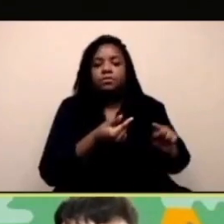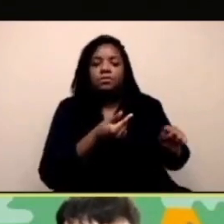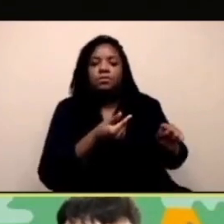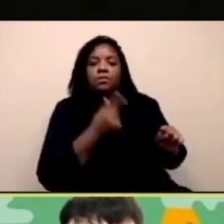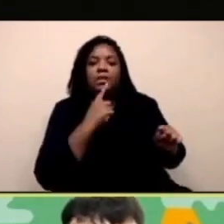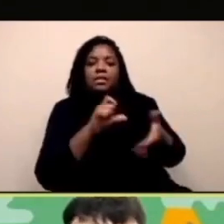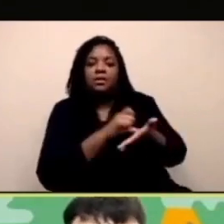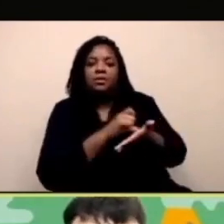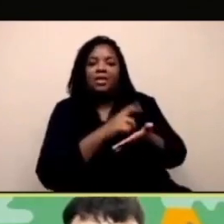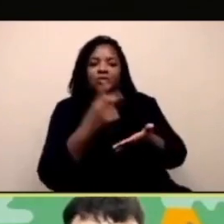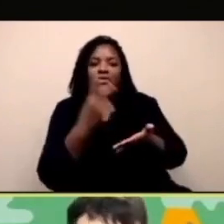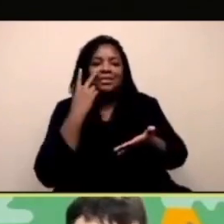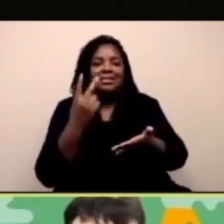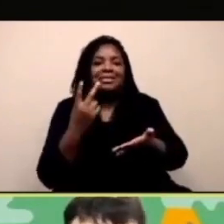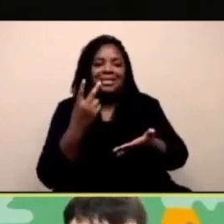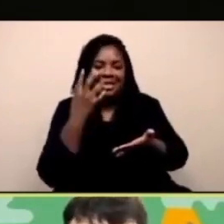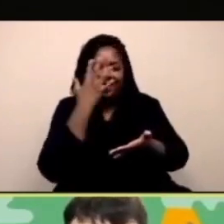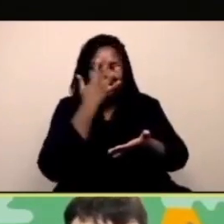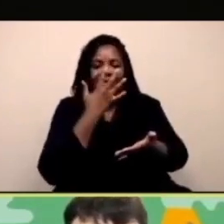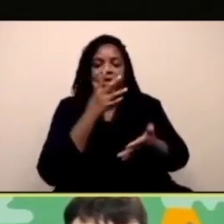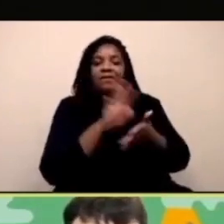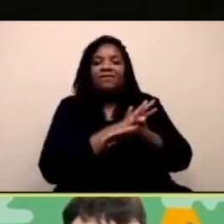Ecco il Face Sensing.